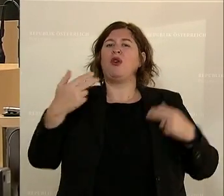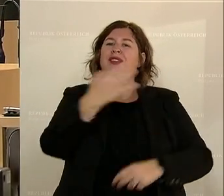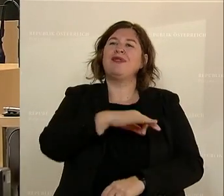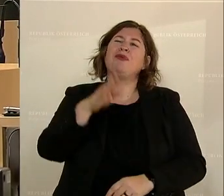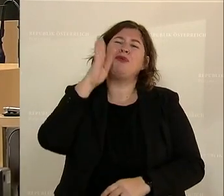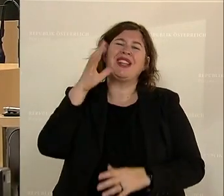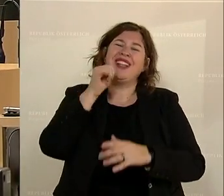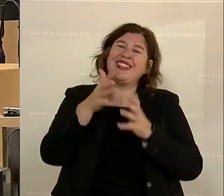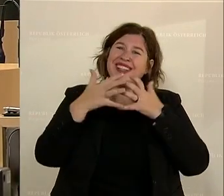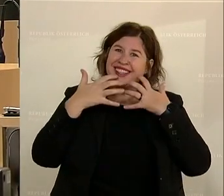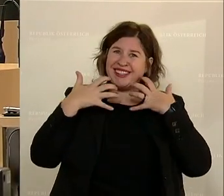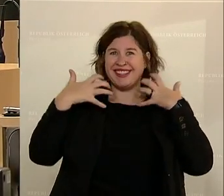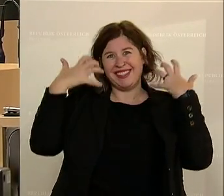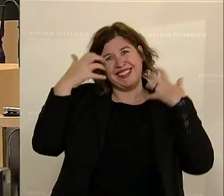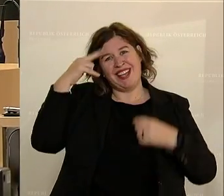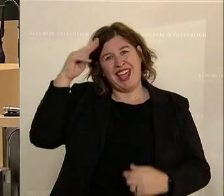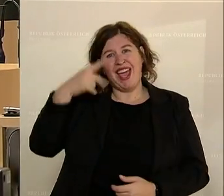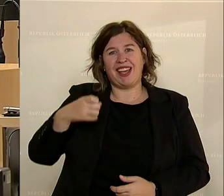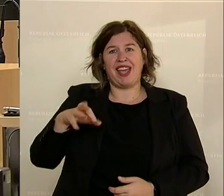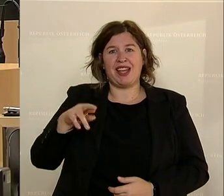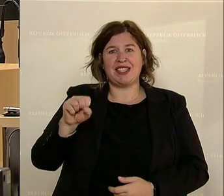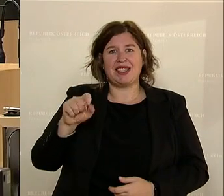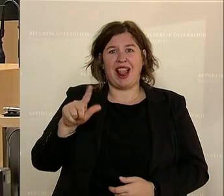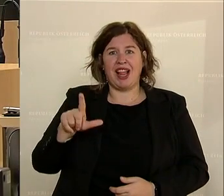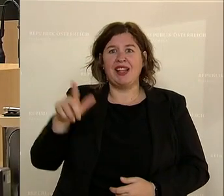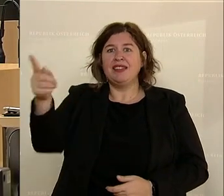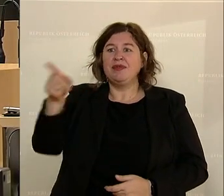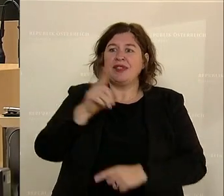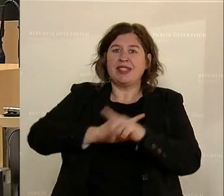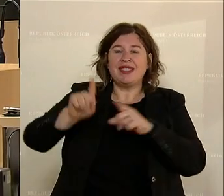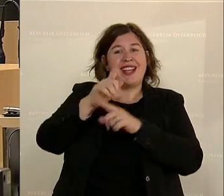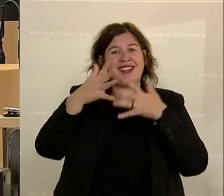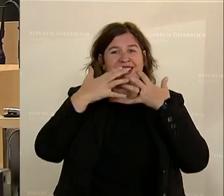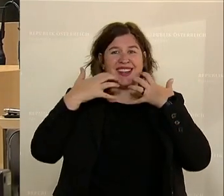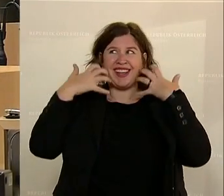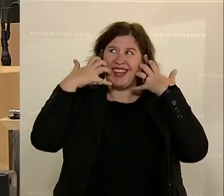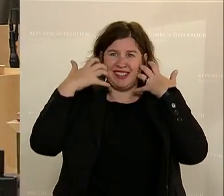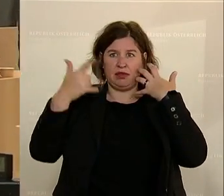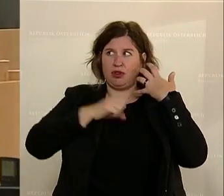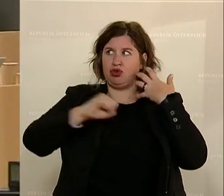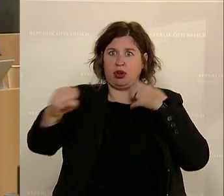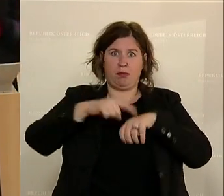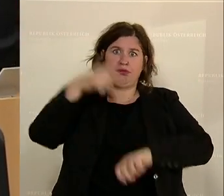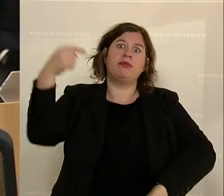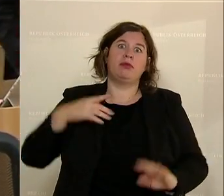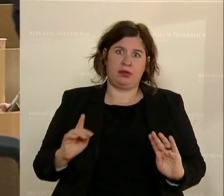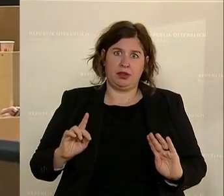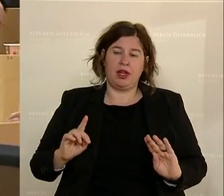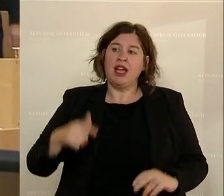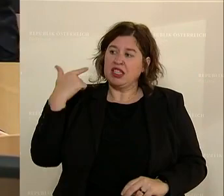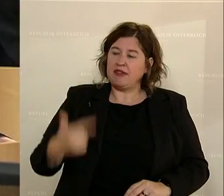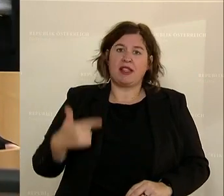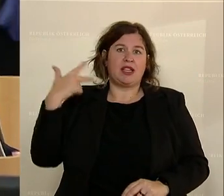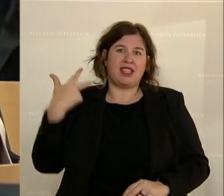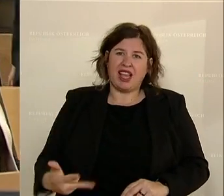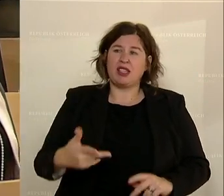grinsen Sie nicht so höhnisch, Herr Gerstl. Ihre Zeit des Grinsens hierherinnen ist schneller vorbei, als Sie glauben. 20, 30 oder